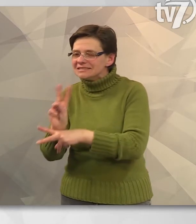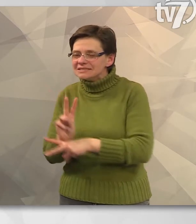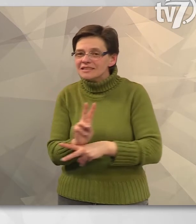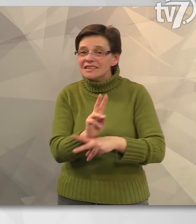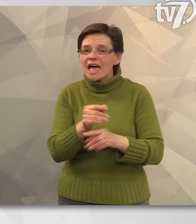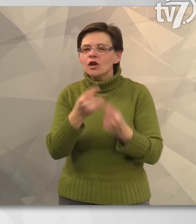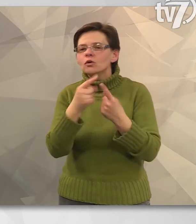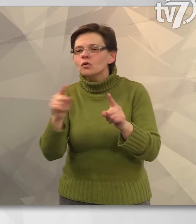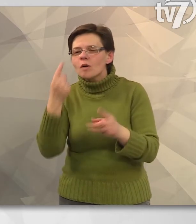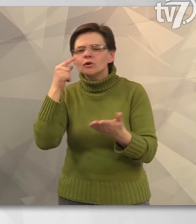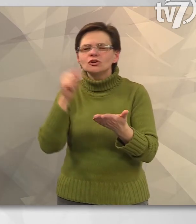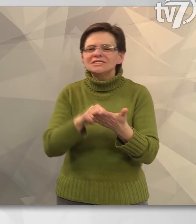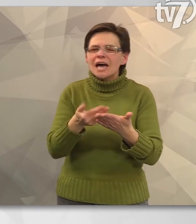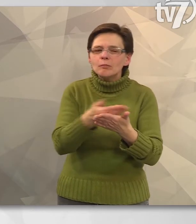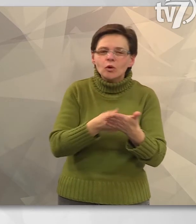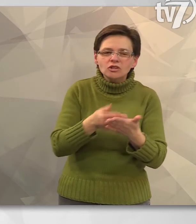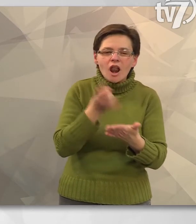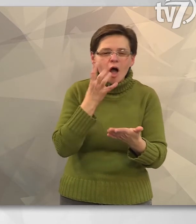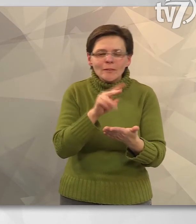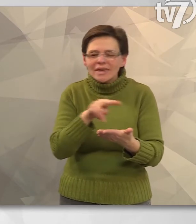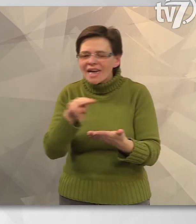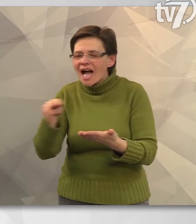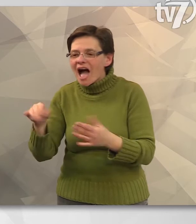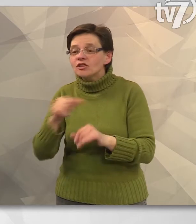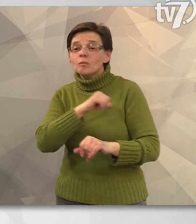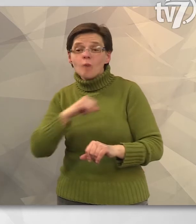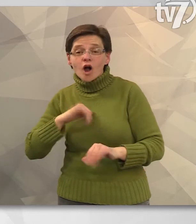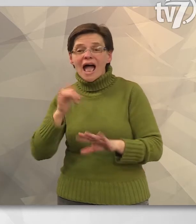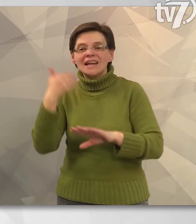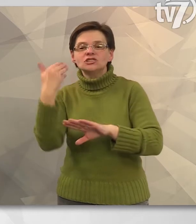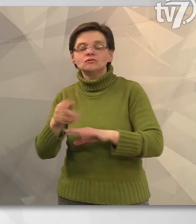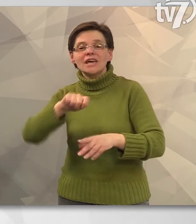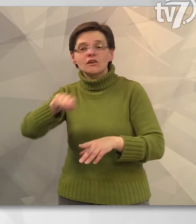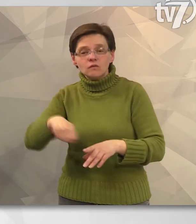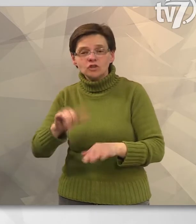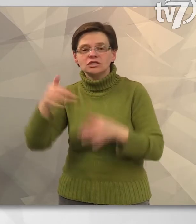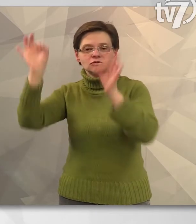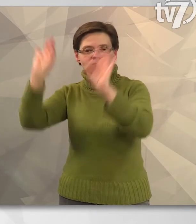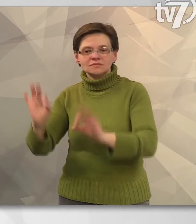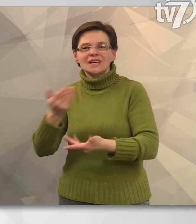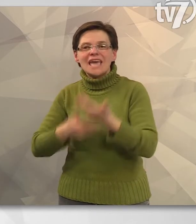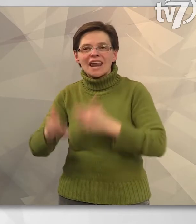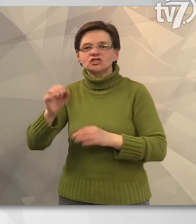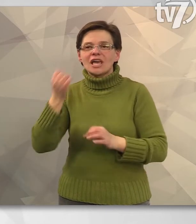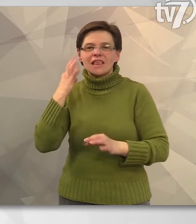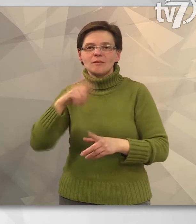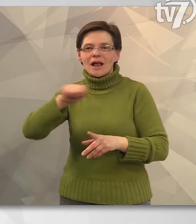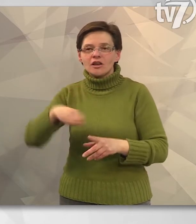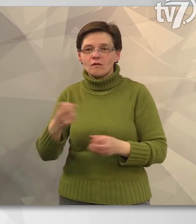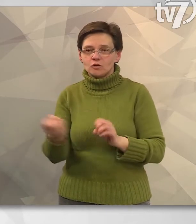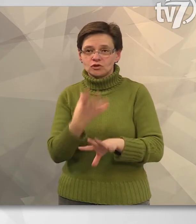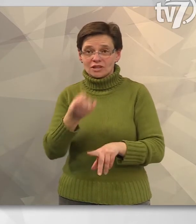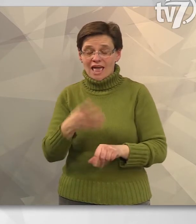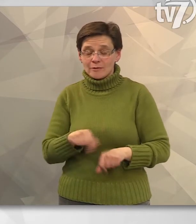bírálatot, amely során különböző szempontok alapján értékelték a magán- és bérfőzetők, valamint a kereskedelmi